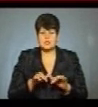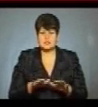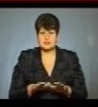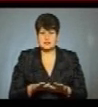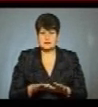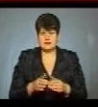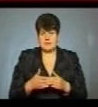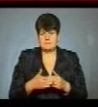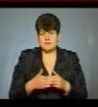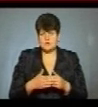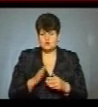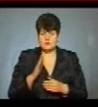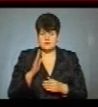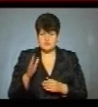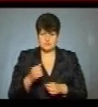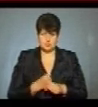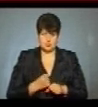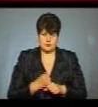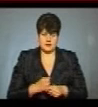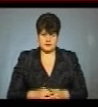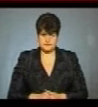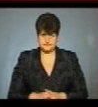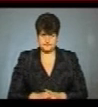буде на найближчу перспективу розробляти.